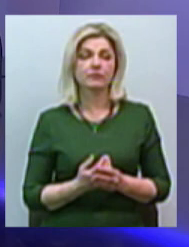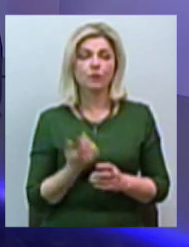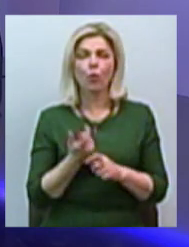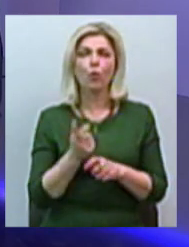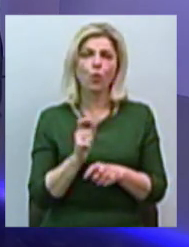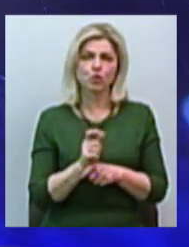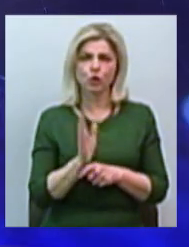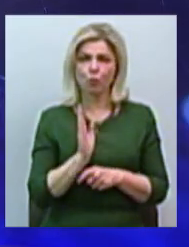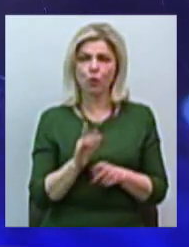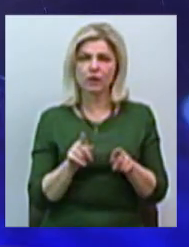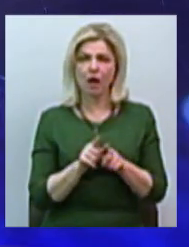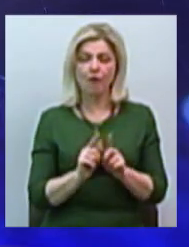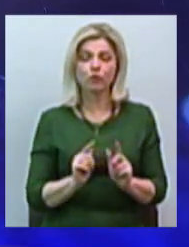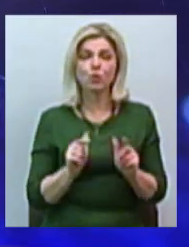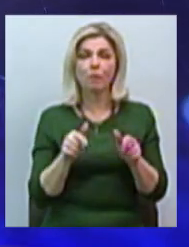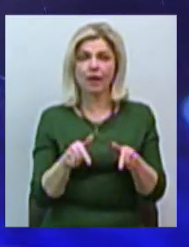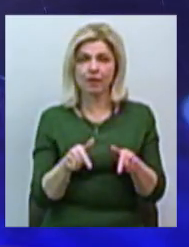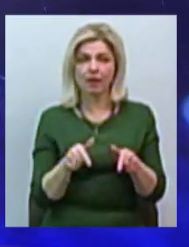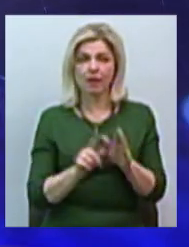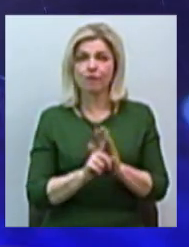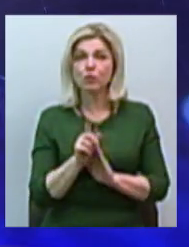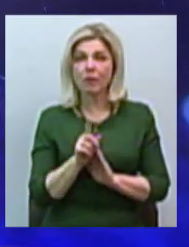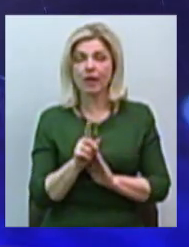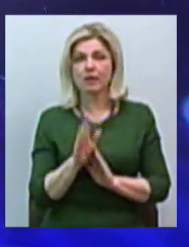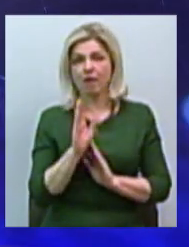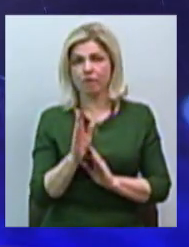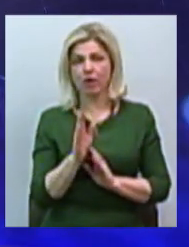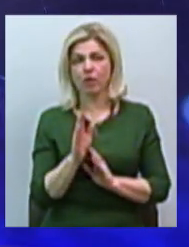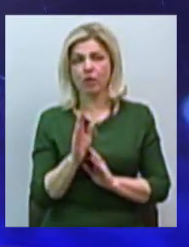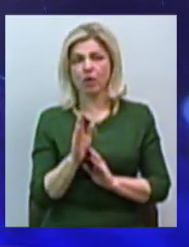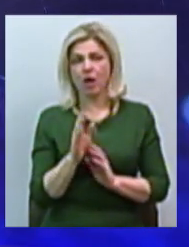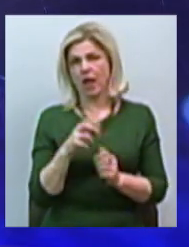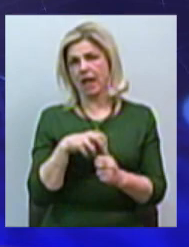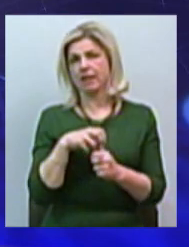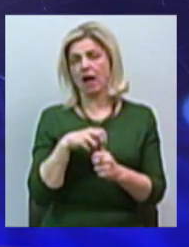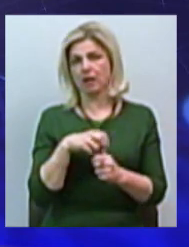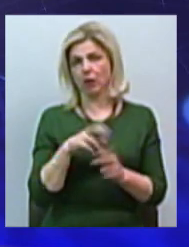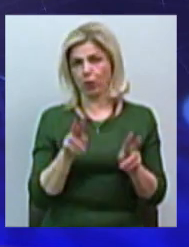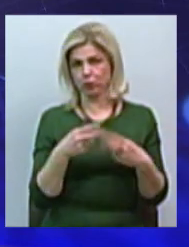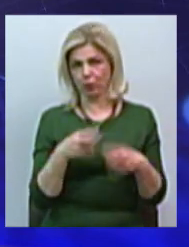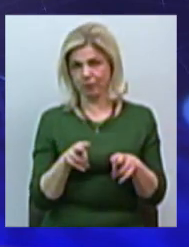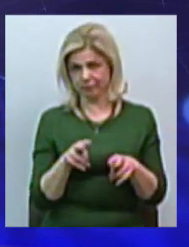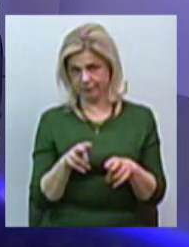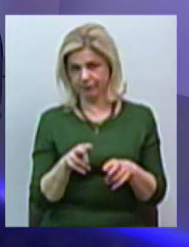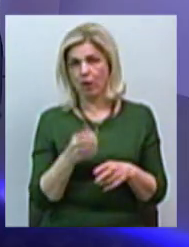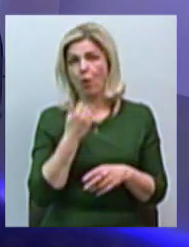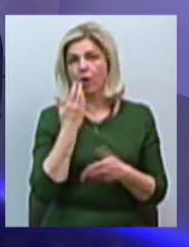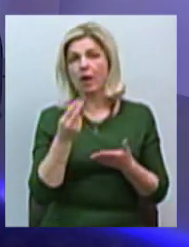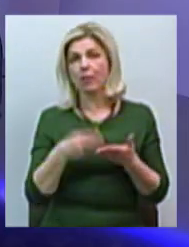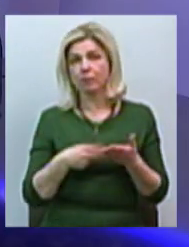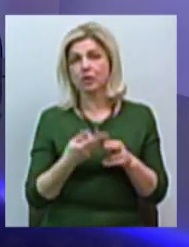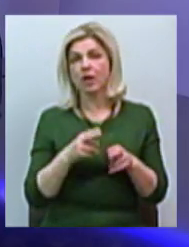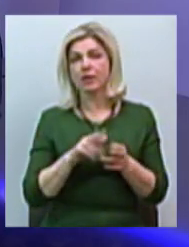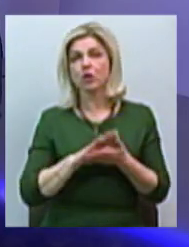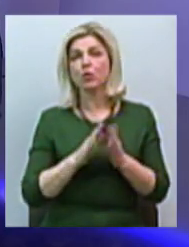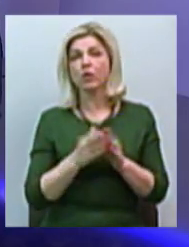таке вступлення, скажімо так, в достаточний елітарний клуб. тільки, коли ми підпишемо це соглашення.